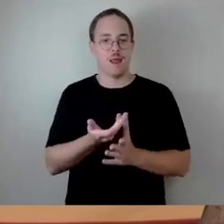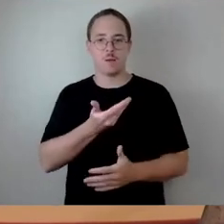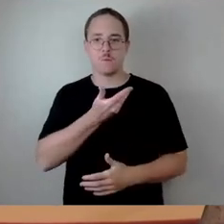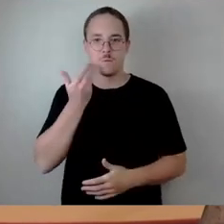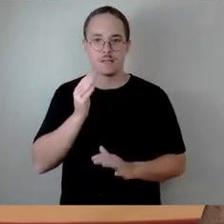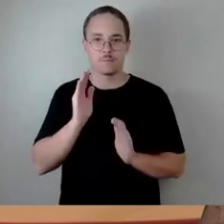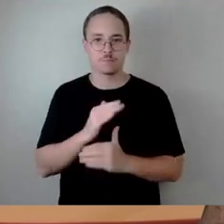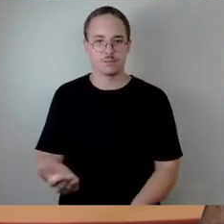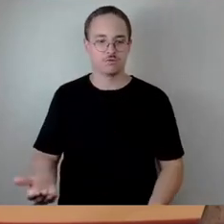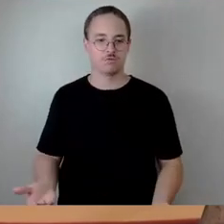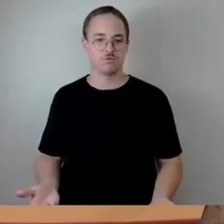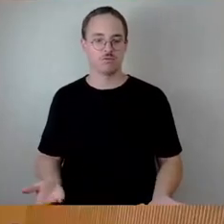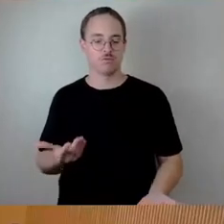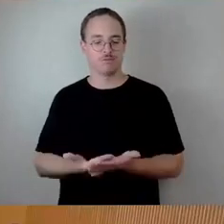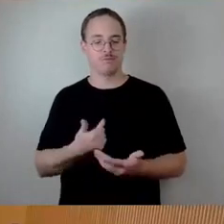umgehen werden.